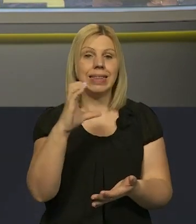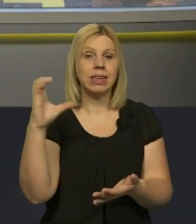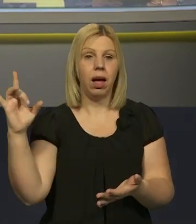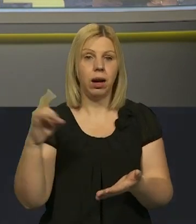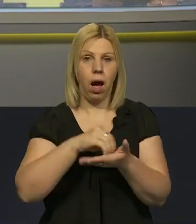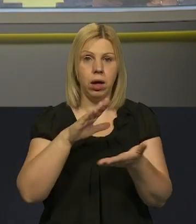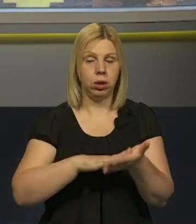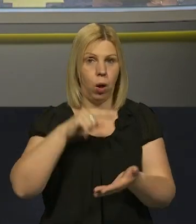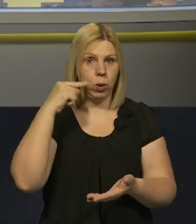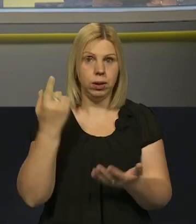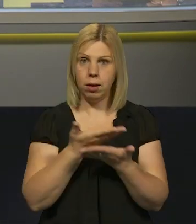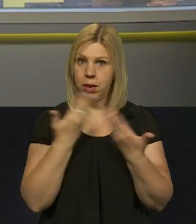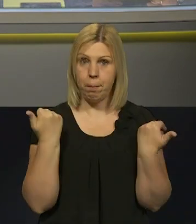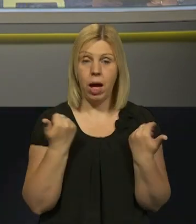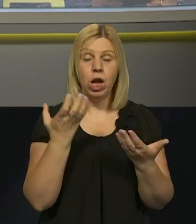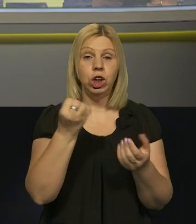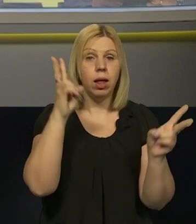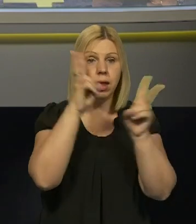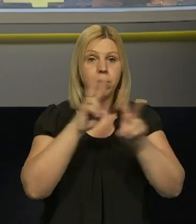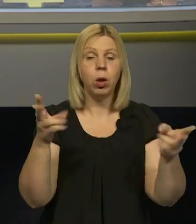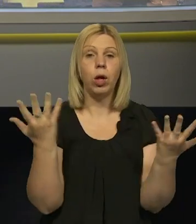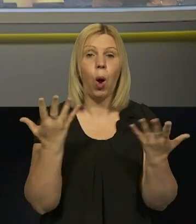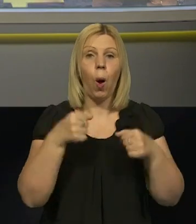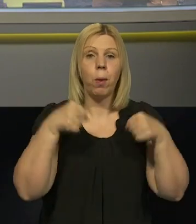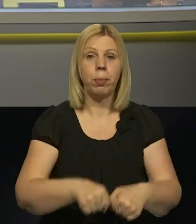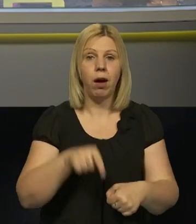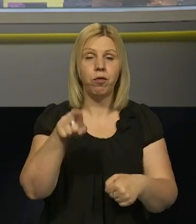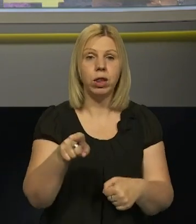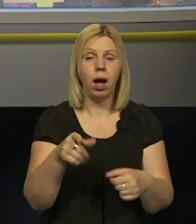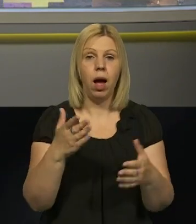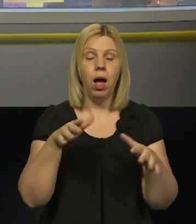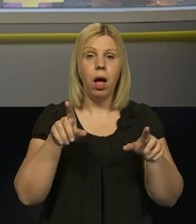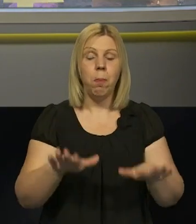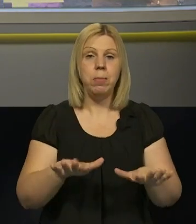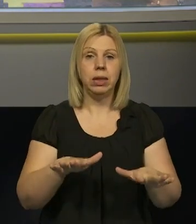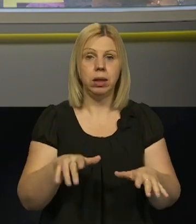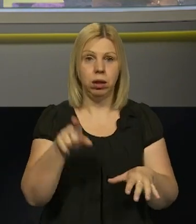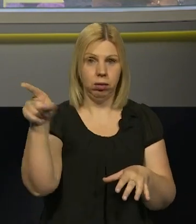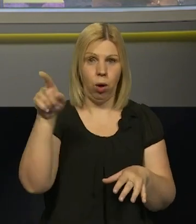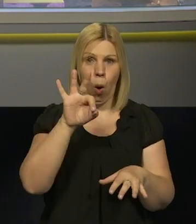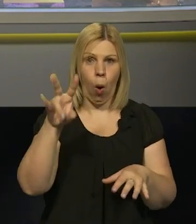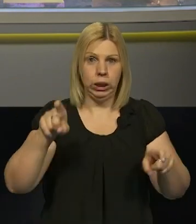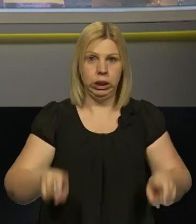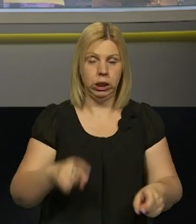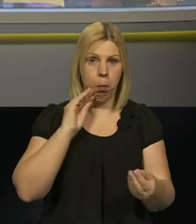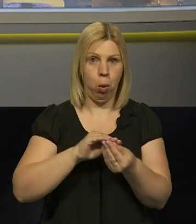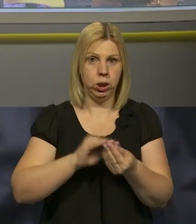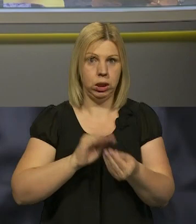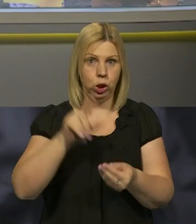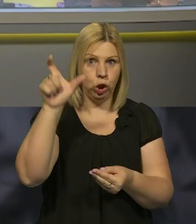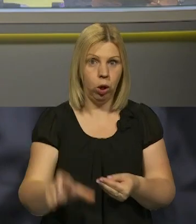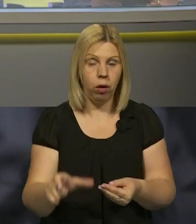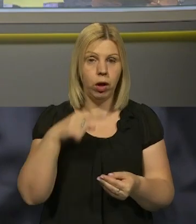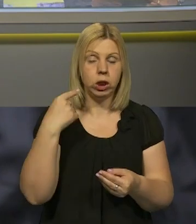регістрації Росії нема. І ще невідомо, по якому праву вона обіймає посаду в Радбезі. ООН постійно, а ще